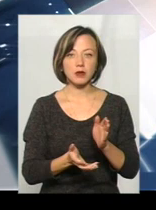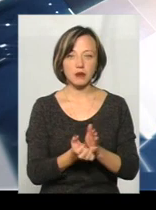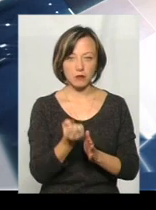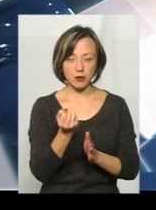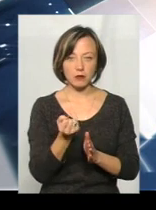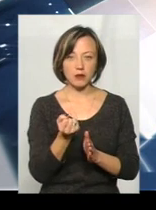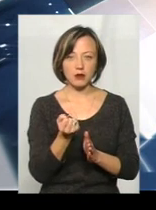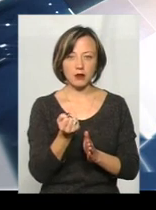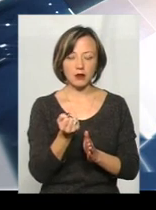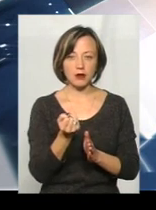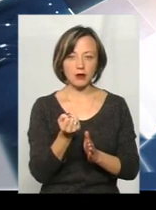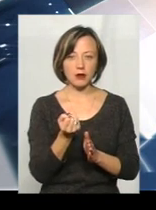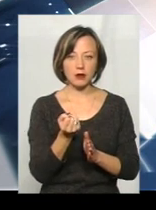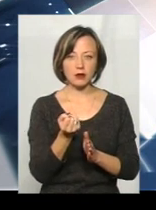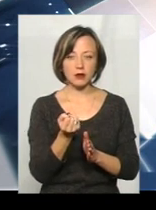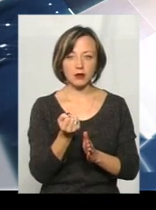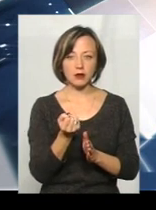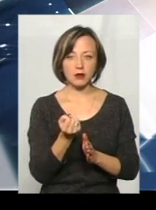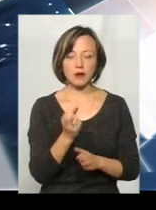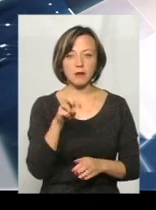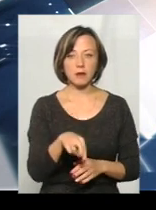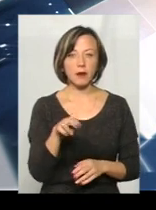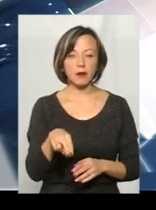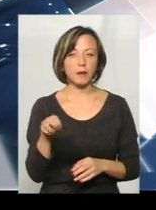БПП.